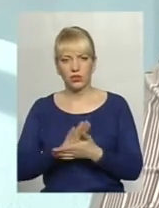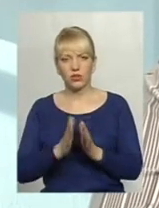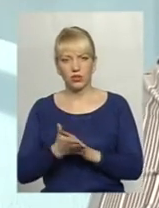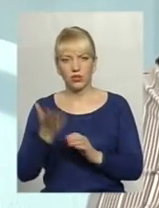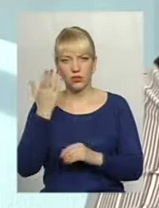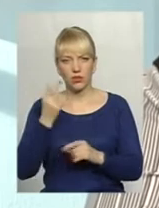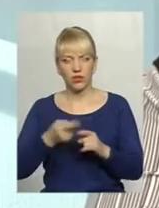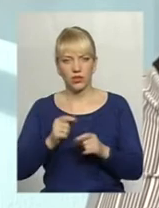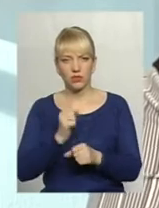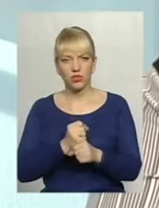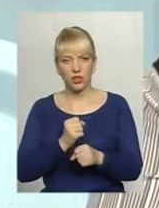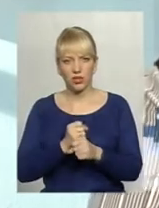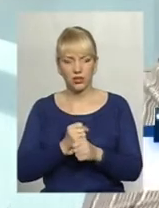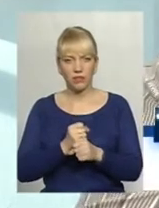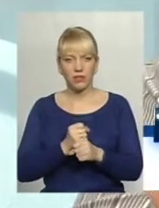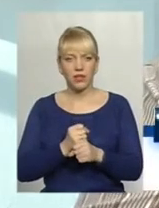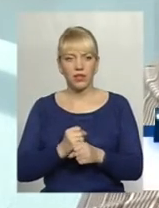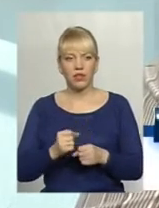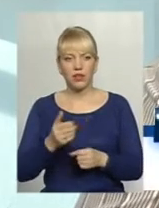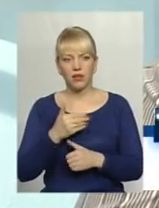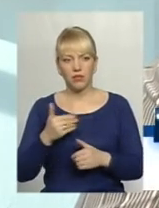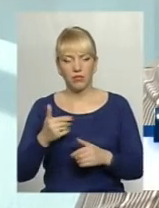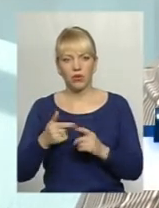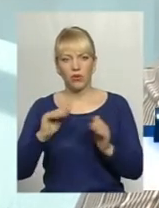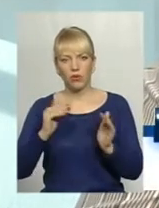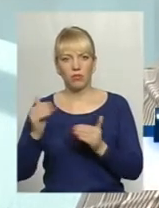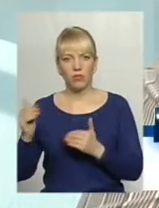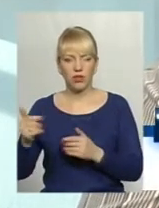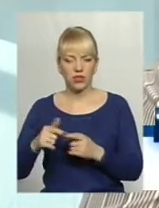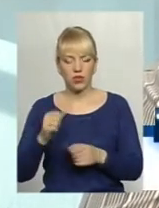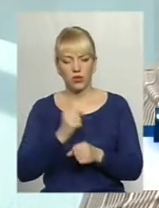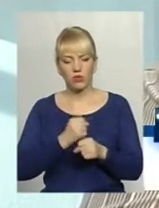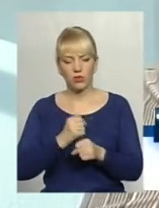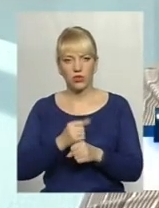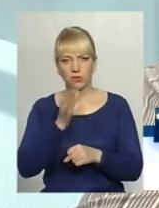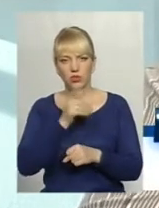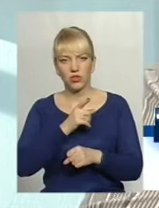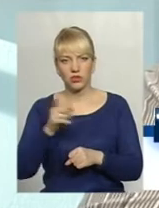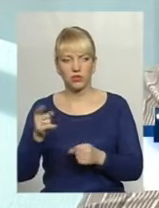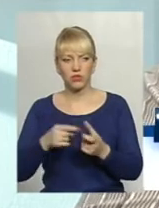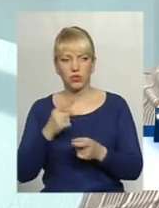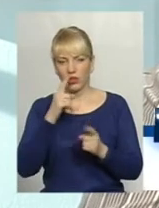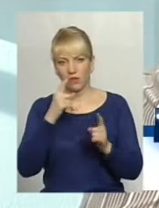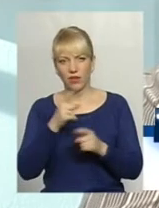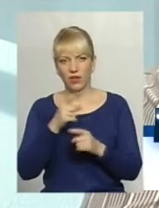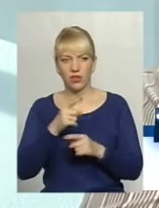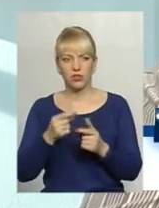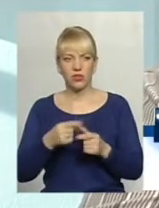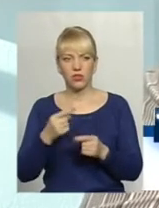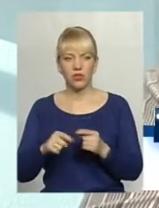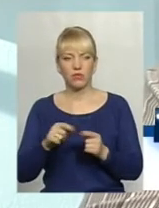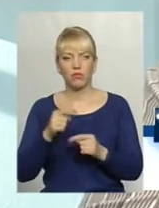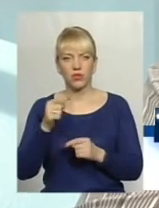вчиняється. Адже ми там обмежені, скажімо, робочим часом чи невеличким частиною